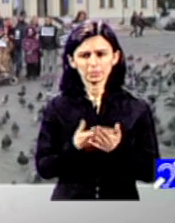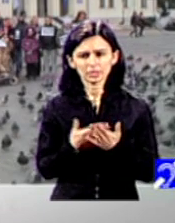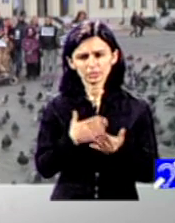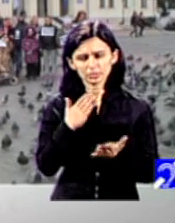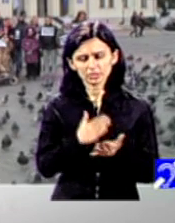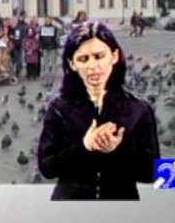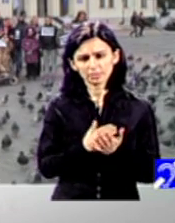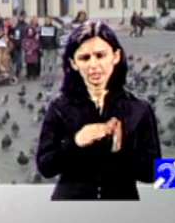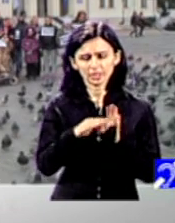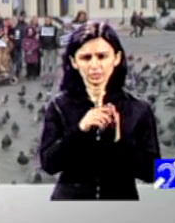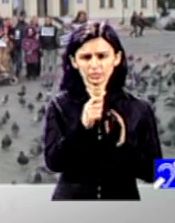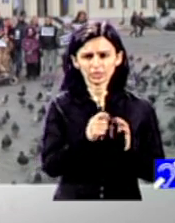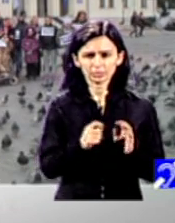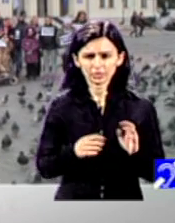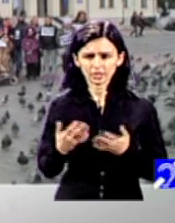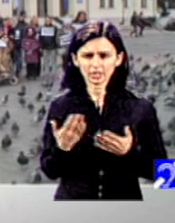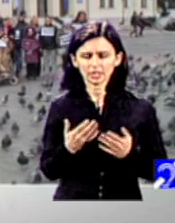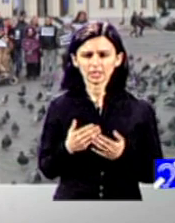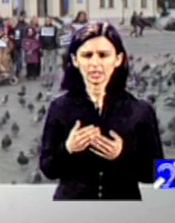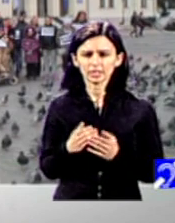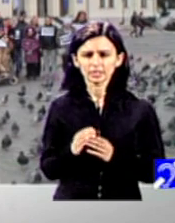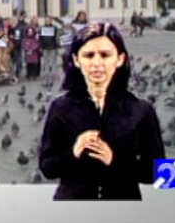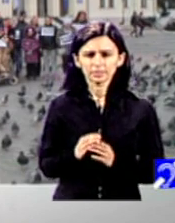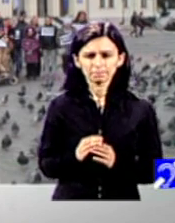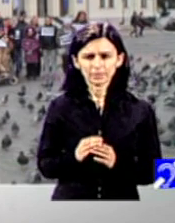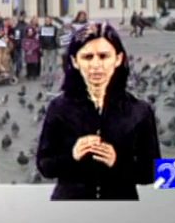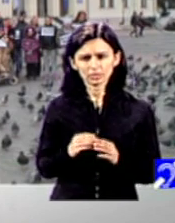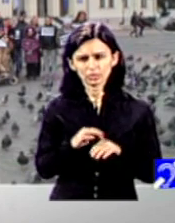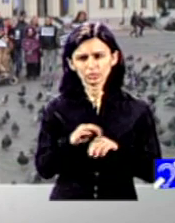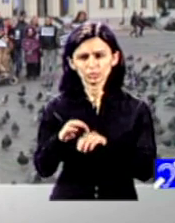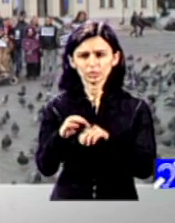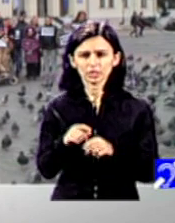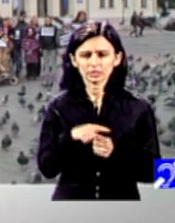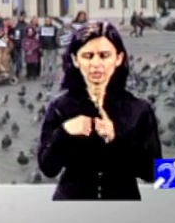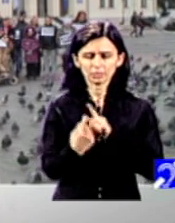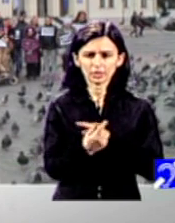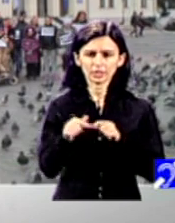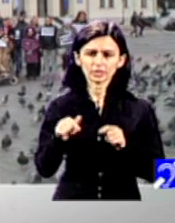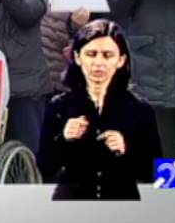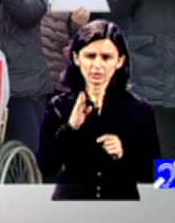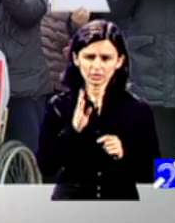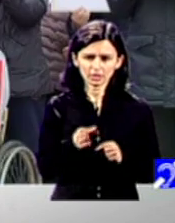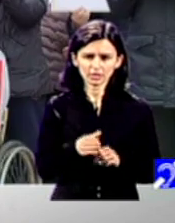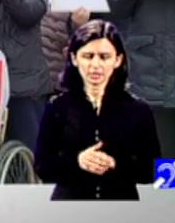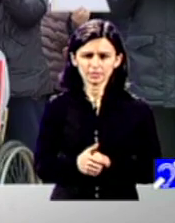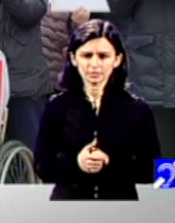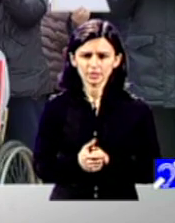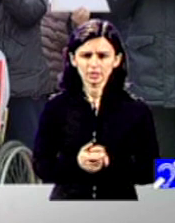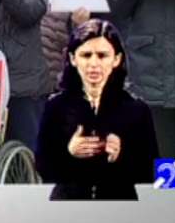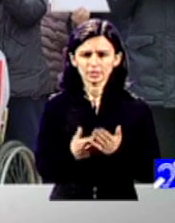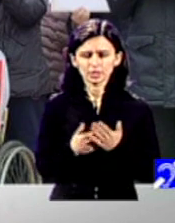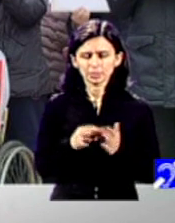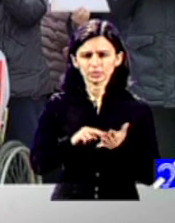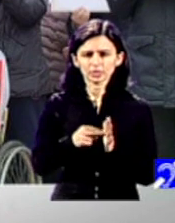care să împingă reforma în această direcție, în paralel cu reforma servicilor sociale și cu rezolvarea